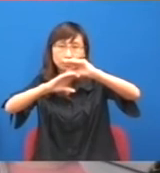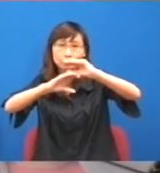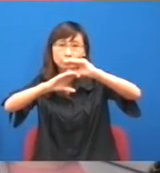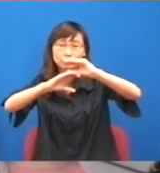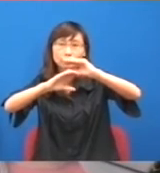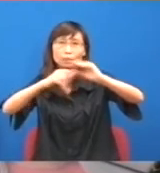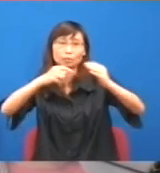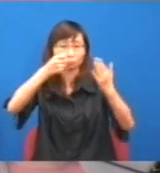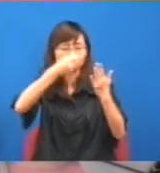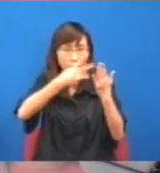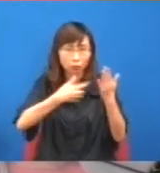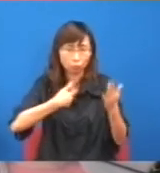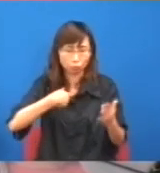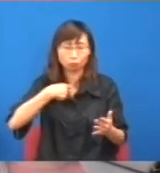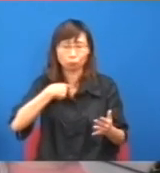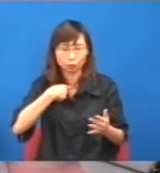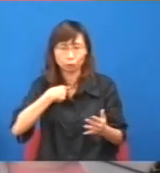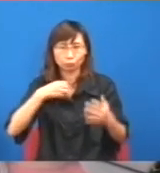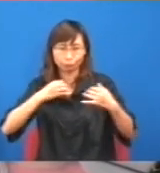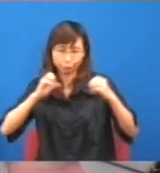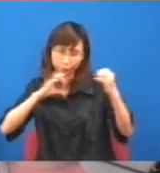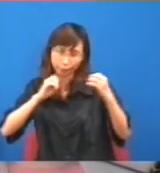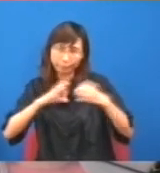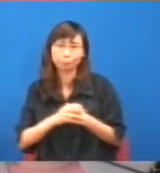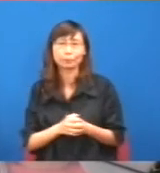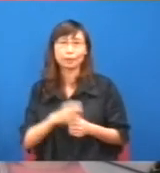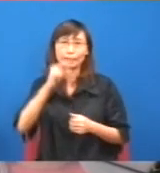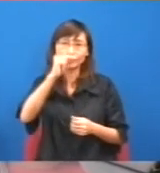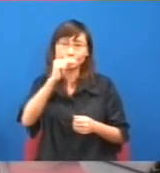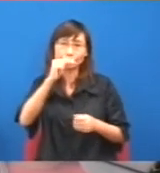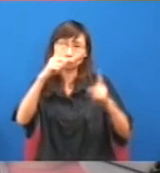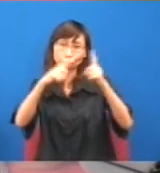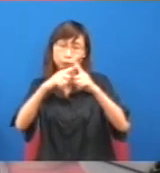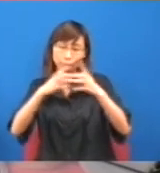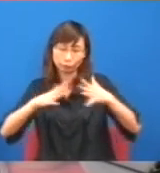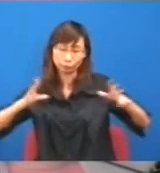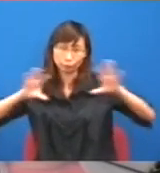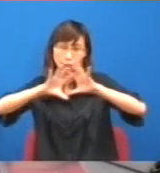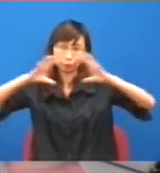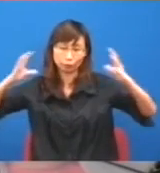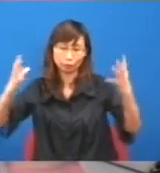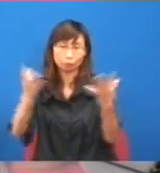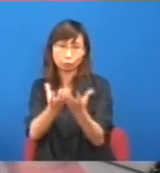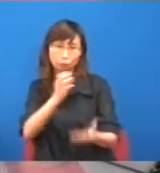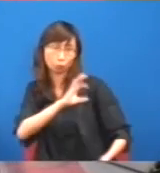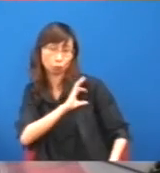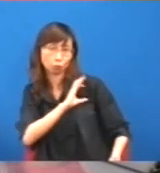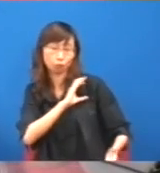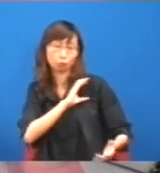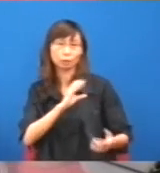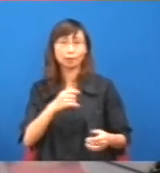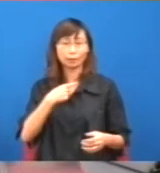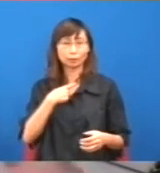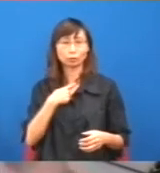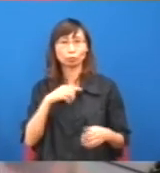我們認為要商議,七個人就可以呈留一間職工會,到底要和幾個職工會談呢,